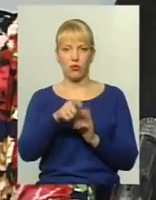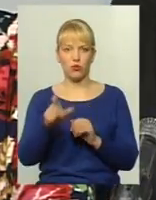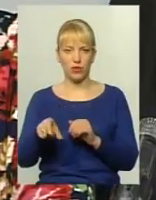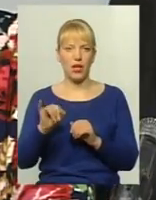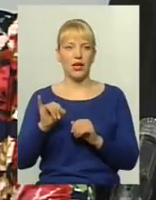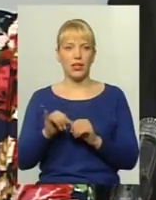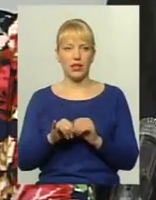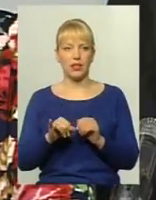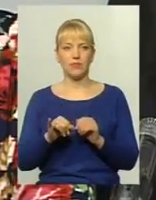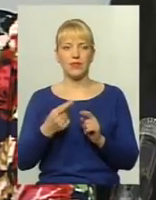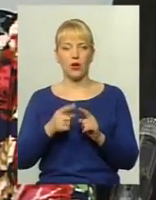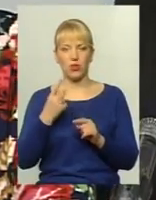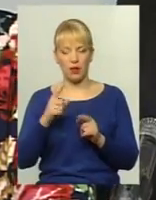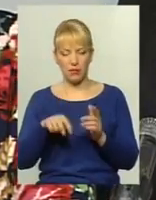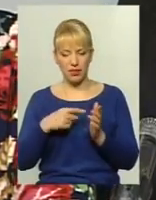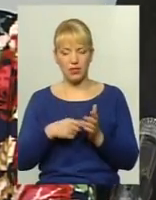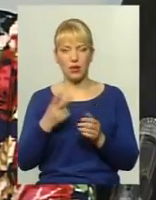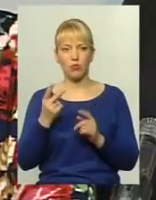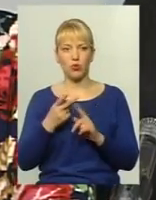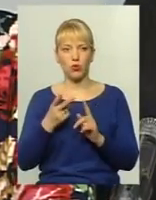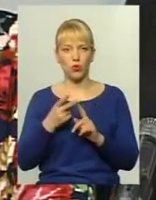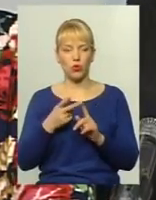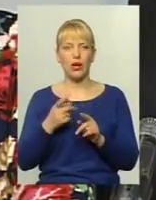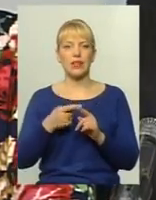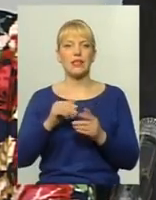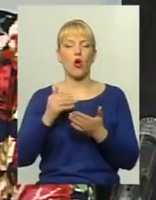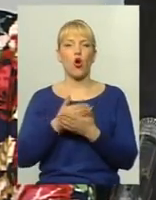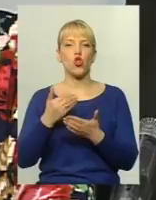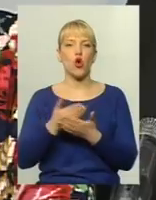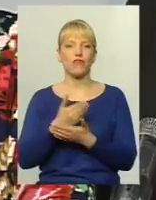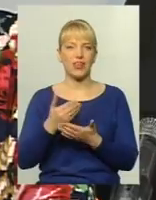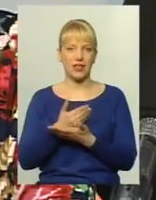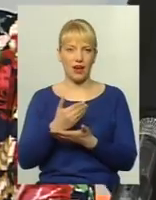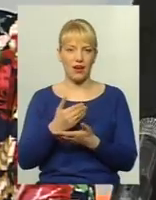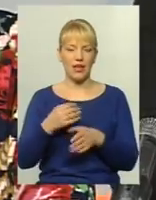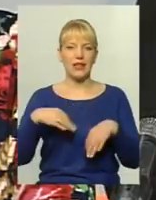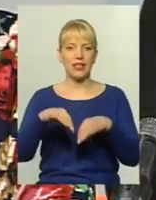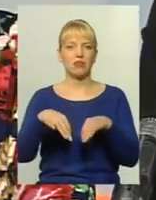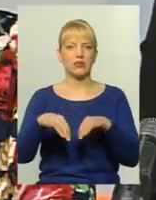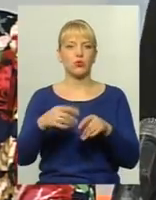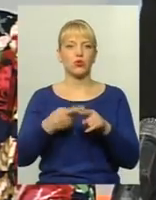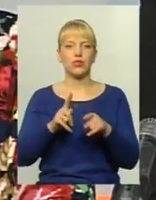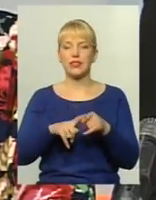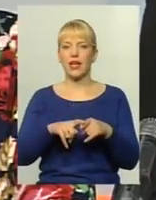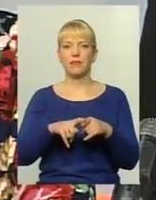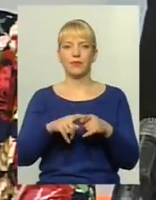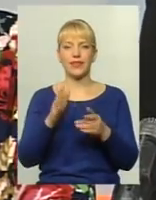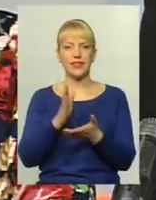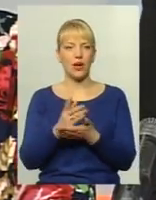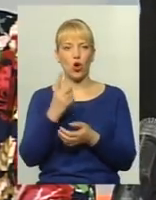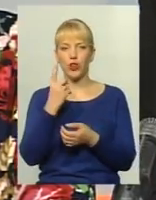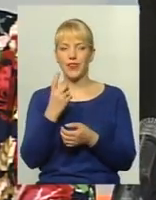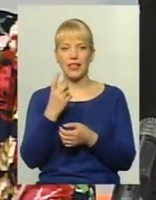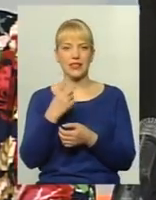це одне питання. І по-друге, дійсно, оновлення рухомого складу. Оновлення рухомого складу – це є одна з